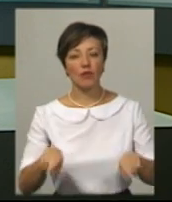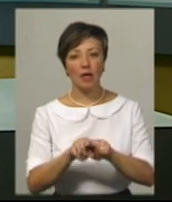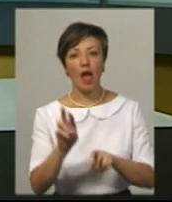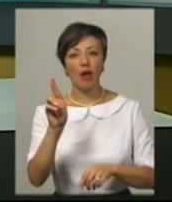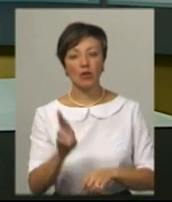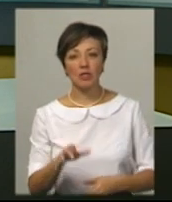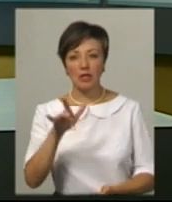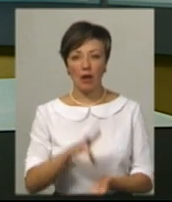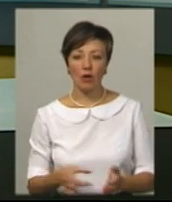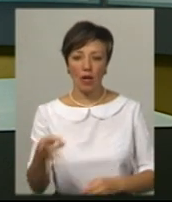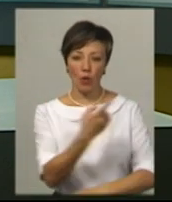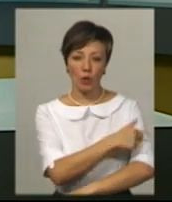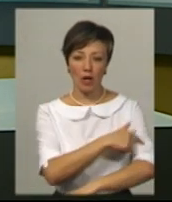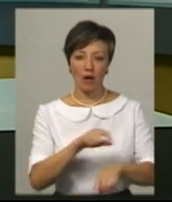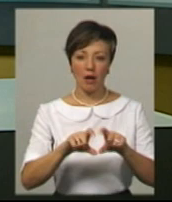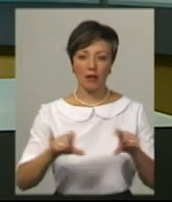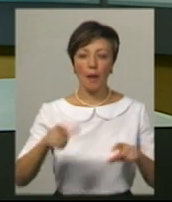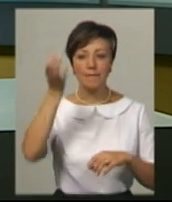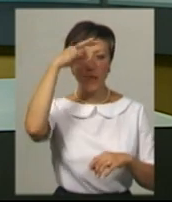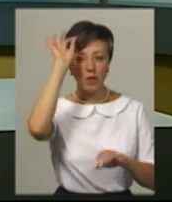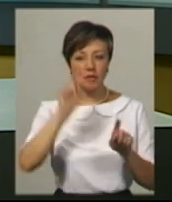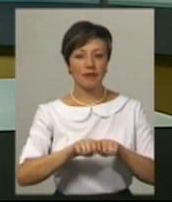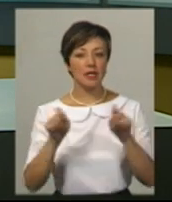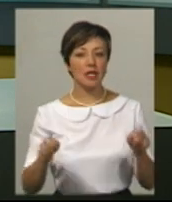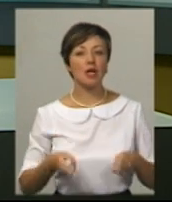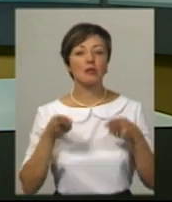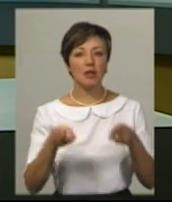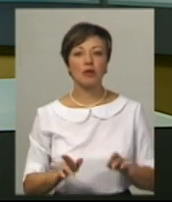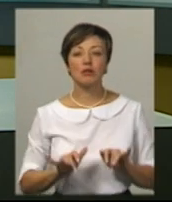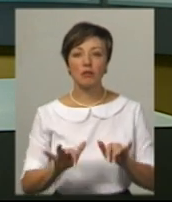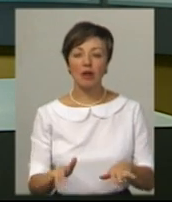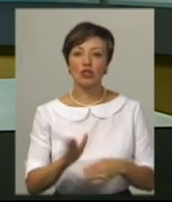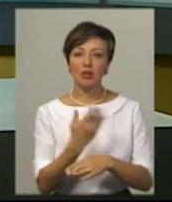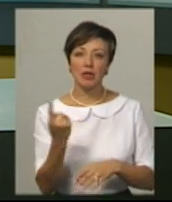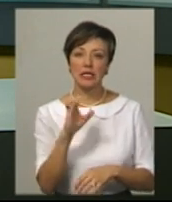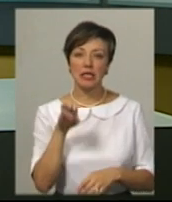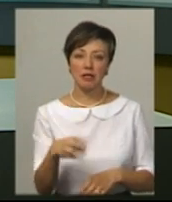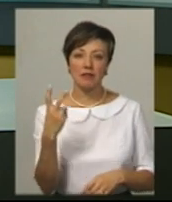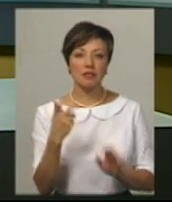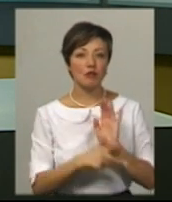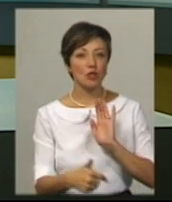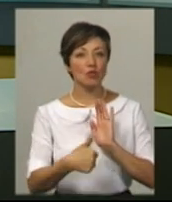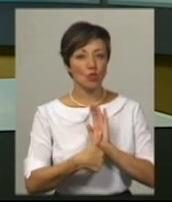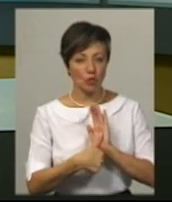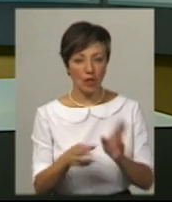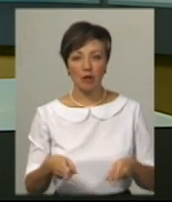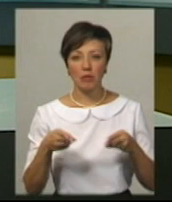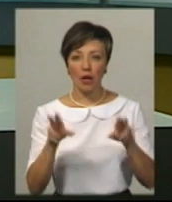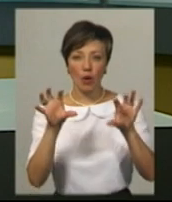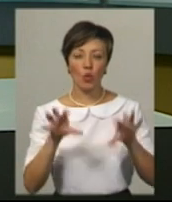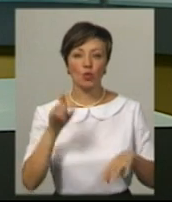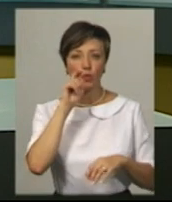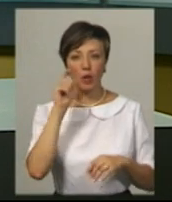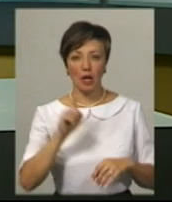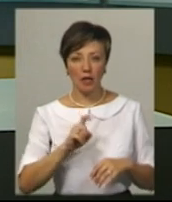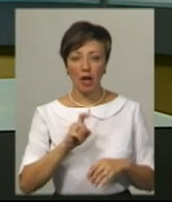Ярмоленецької центральної районної лікарні. Поліція відкрила кримінальне провадження за частиною 1 статті 286 Кримінального кодексу